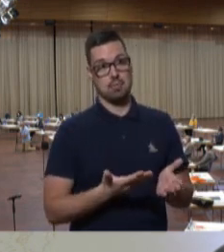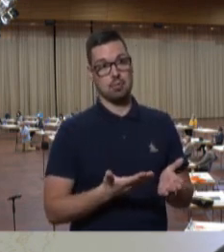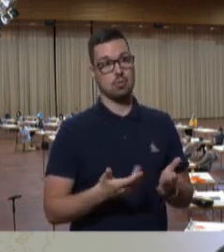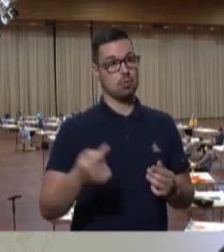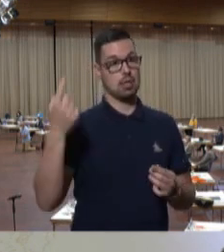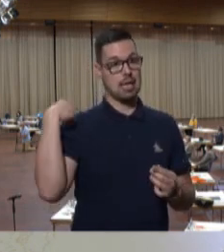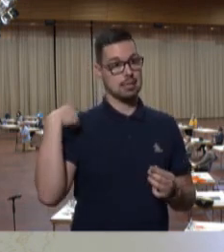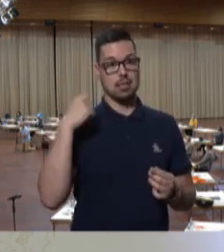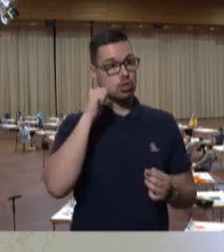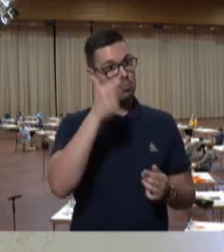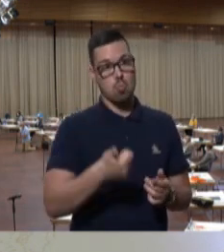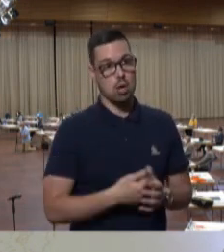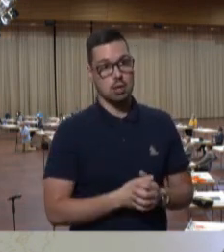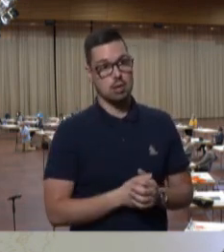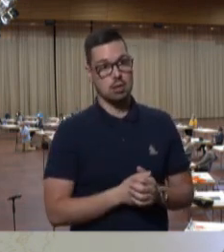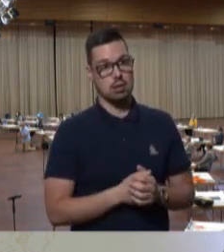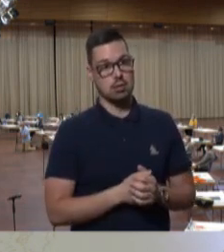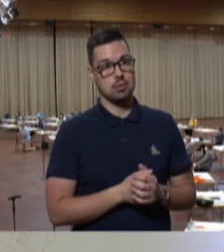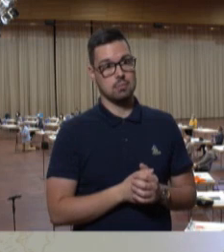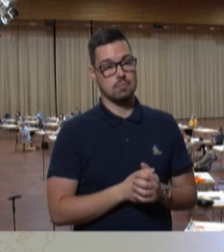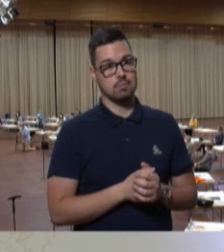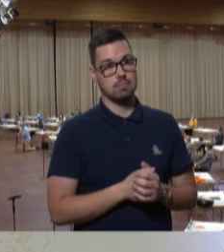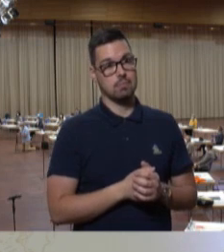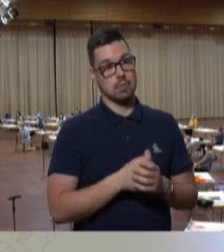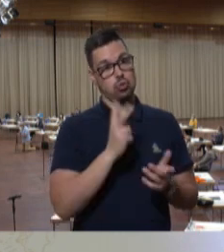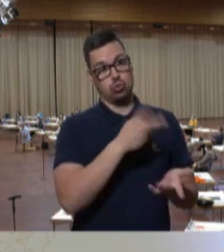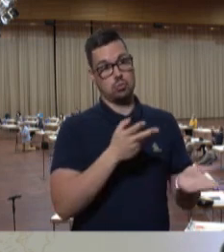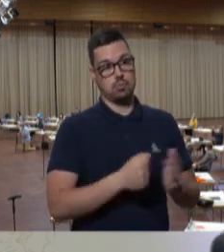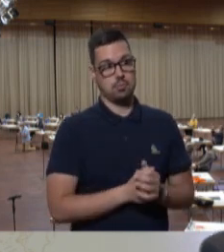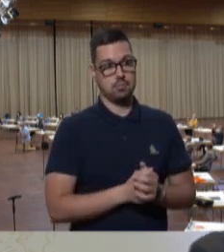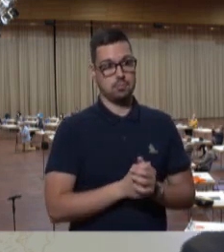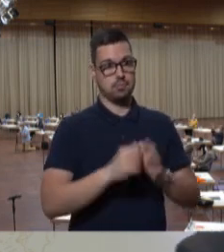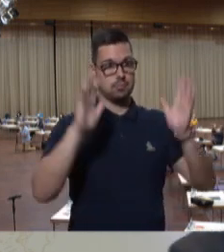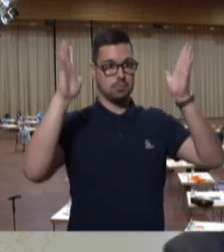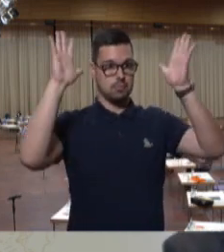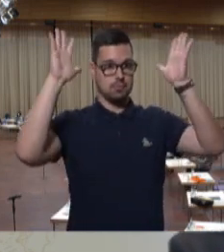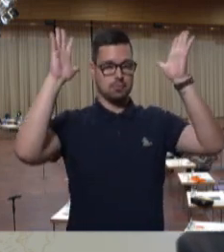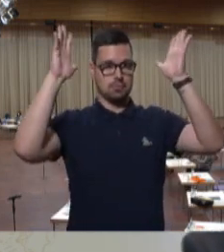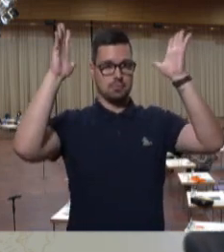statt von morgen. Ist zwar nur von Jutta Schmidt-Lang, stimmt aber trotzdem. Danke für Ihre Aufmerksamkeit.